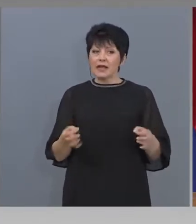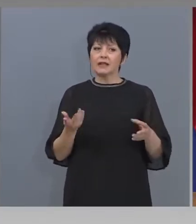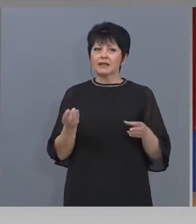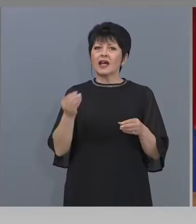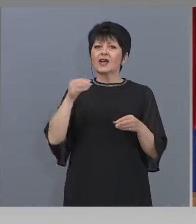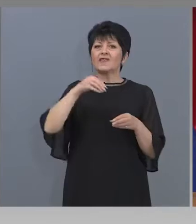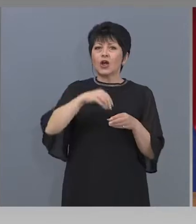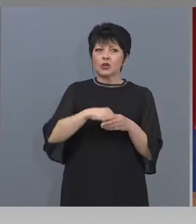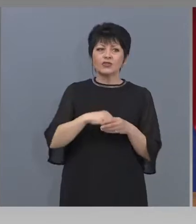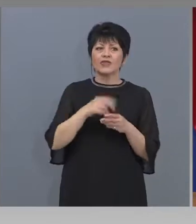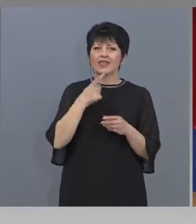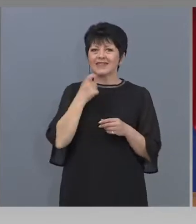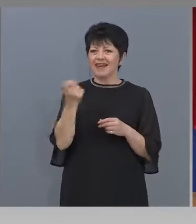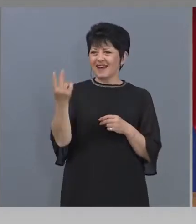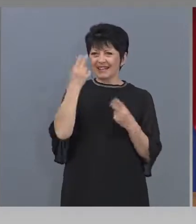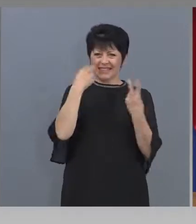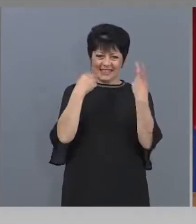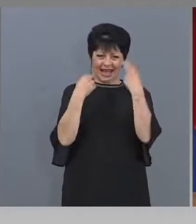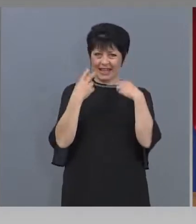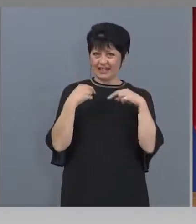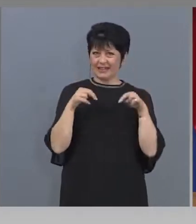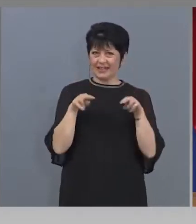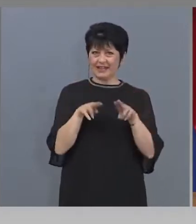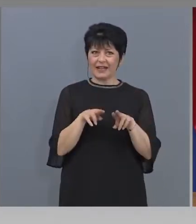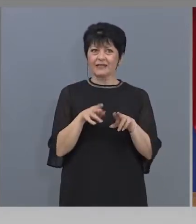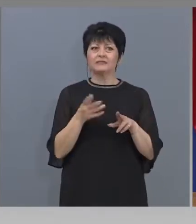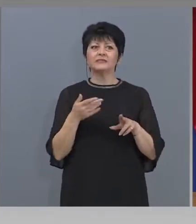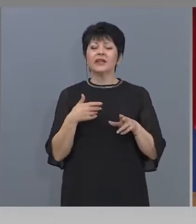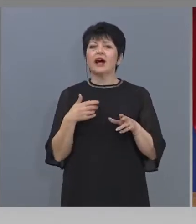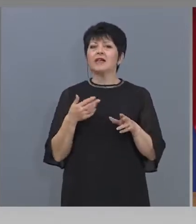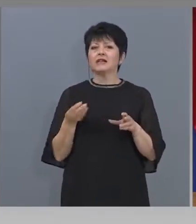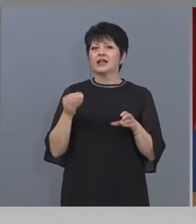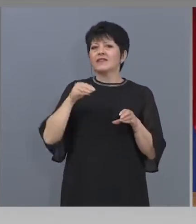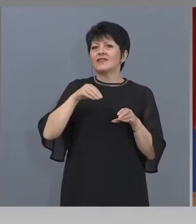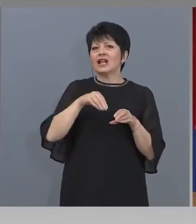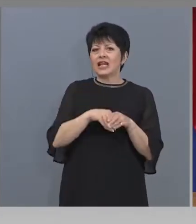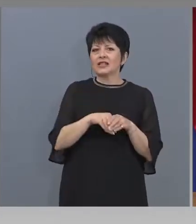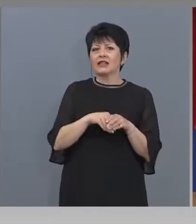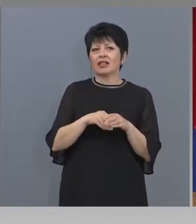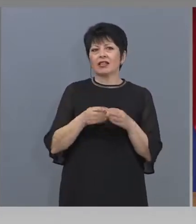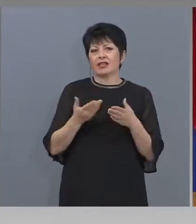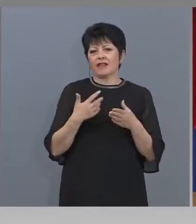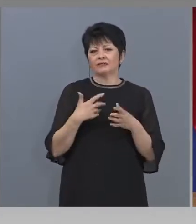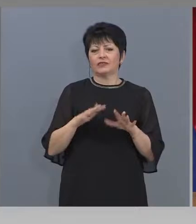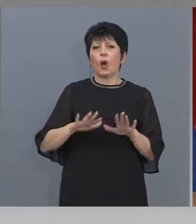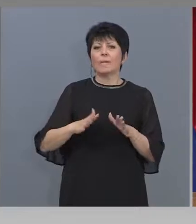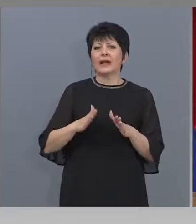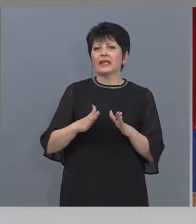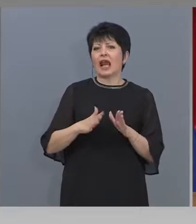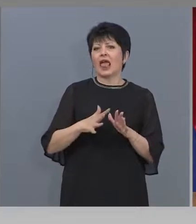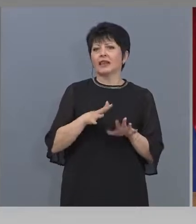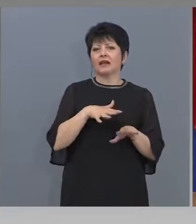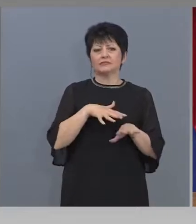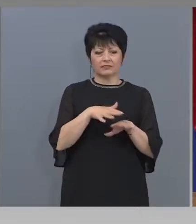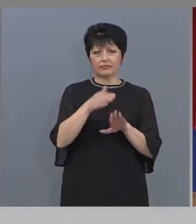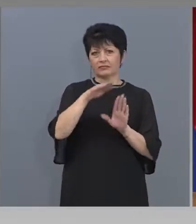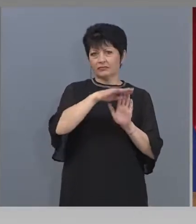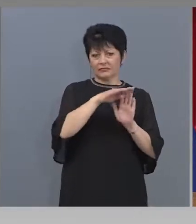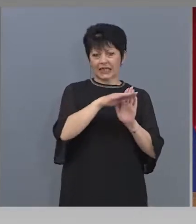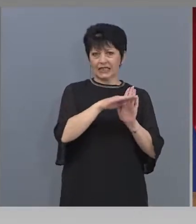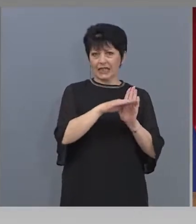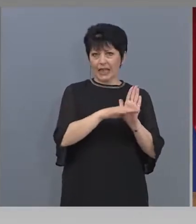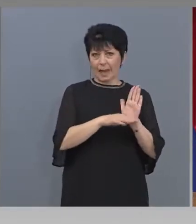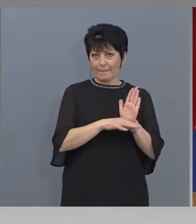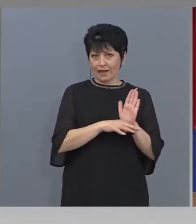за зрителя. Влизане по-определена схема, където да не се сблъскат потоците и такава схема всеки трябва си направи, когато